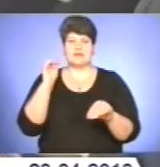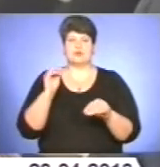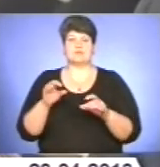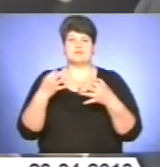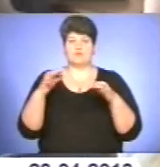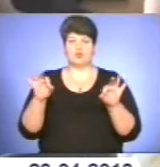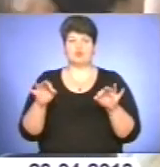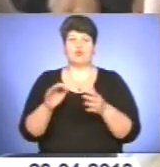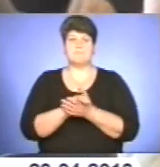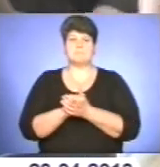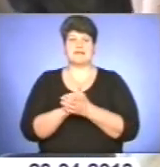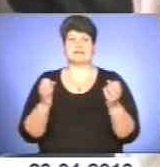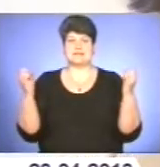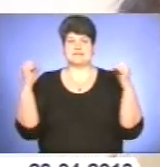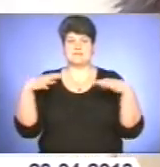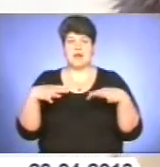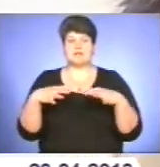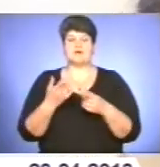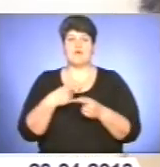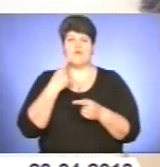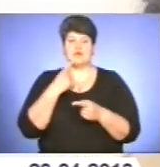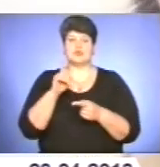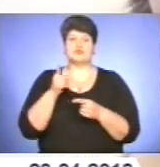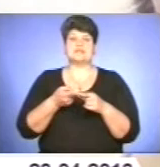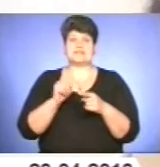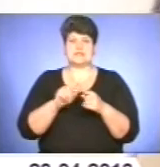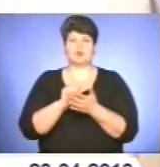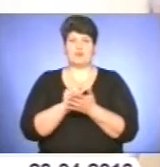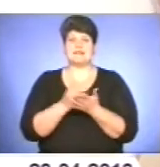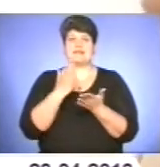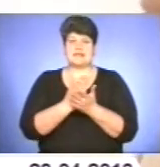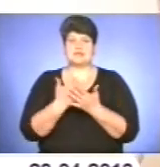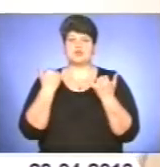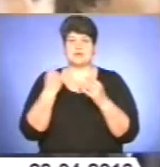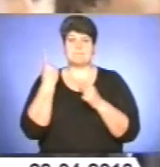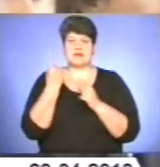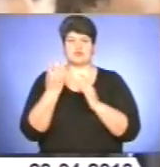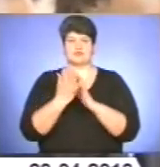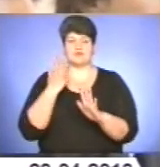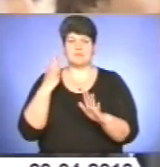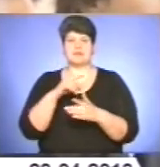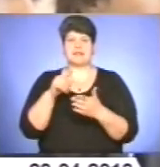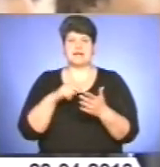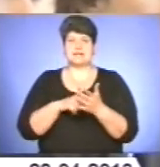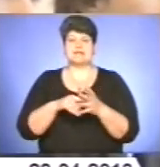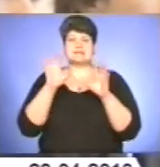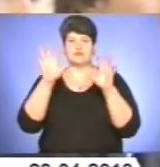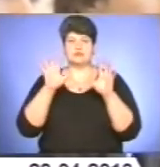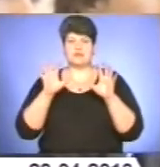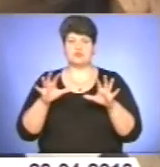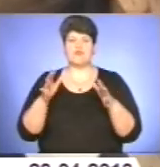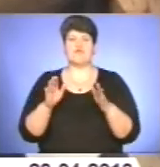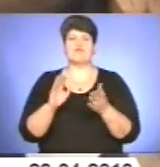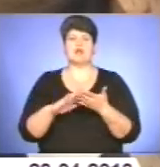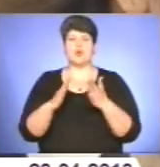Голова координаційної ради Марина Ставнійчук пояснює, саме ці документи нині є першочерговими, адже питання законодавчого врегулювання, зокрема,